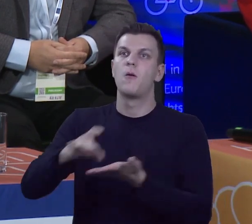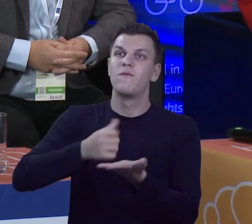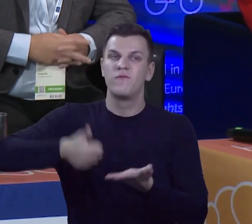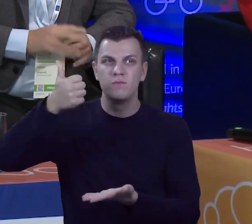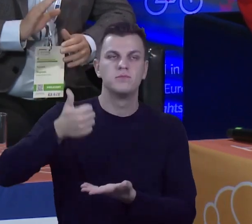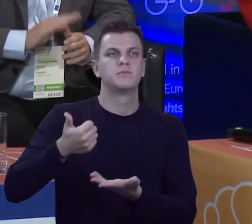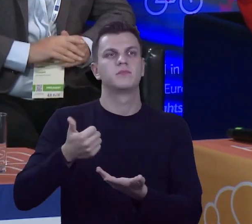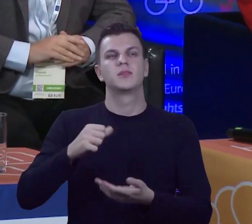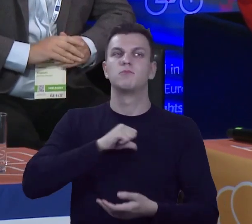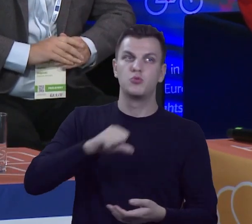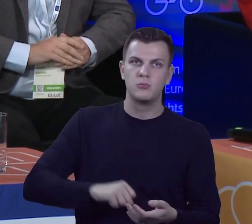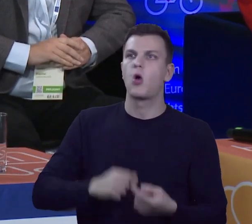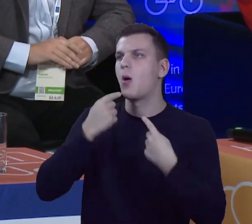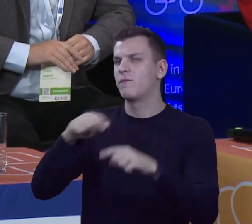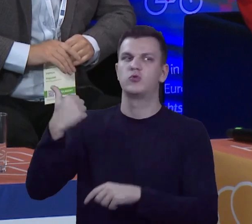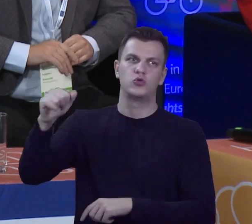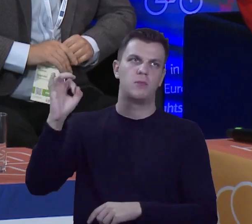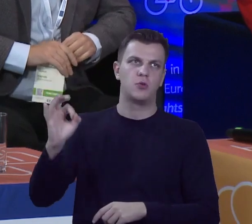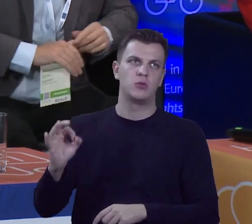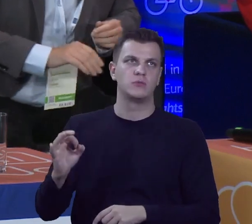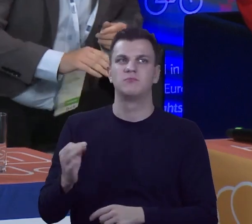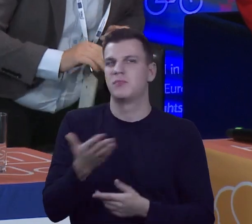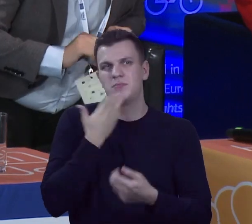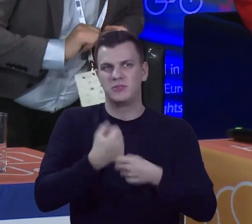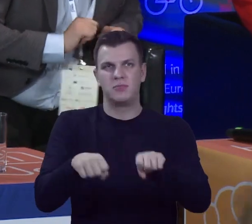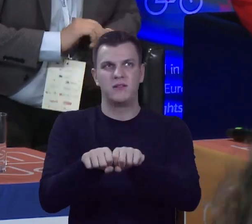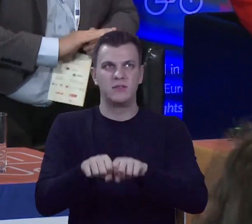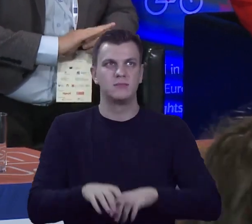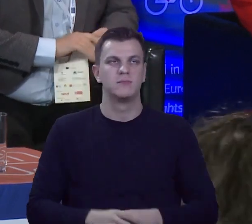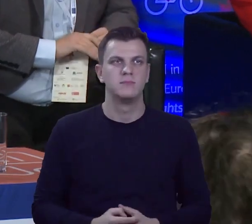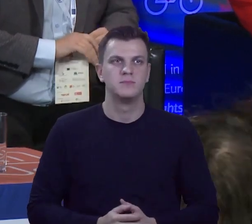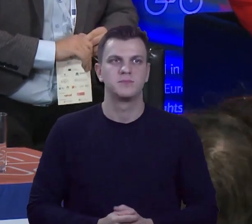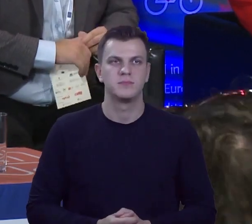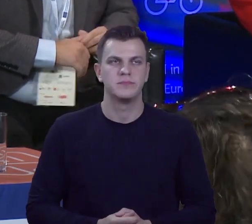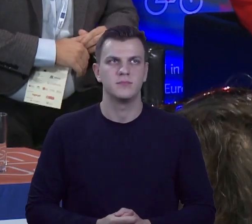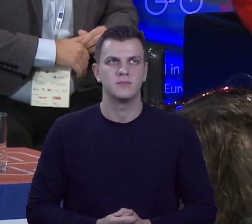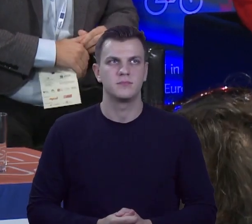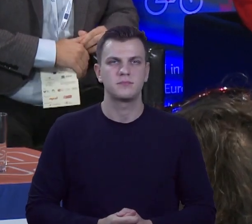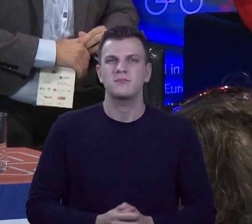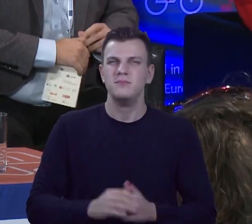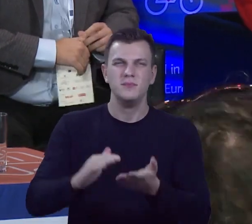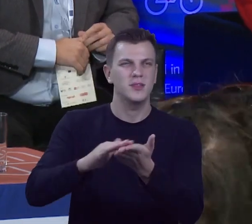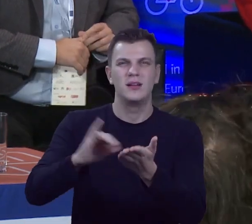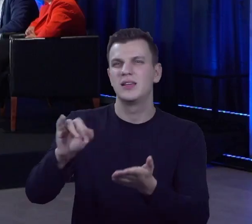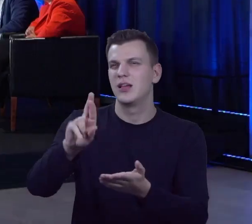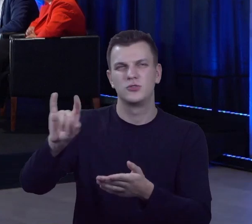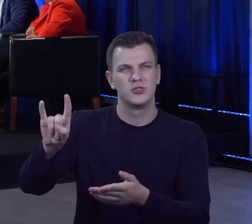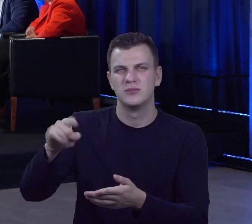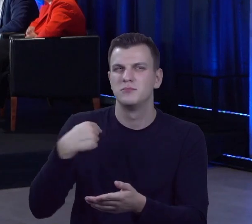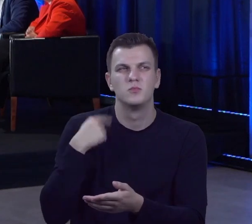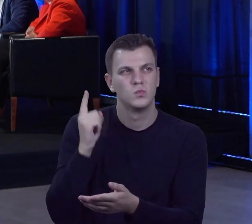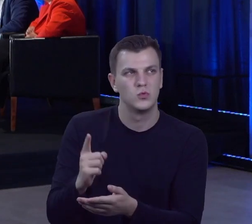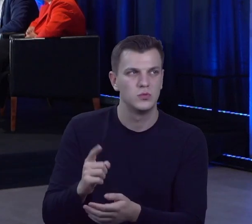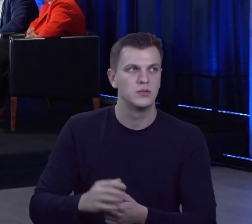to odpowiedzialność jest stuprocentowa. Tu jest nierównowaga. Dobrze. Czyli mamy tutaj... Ale przepraszam, muszę... Pan